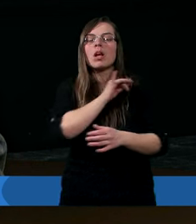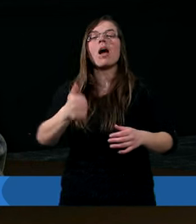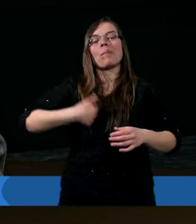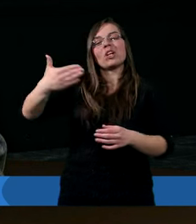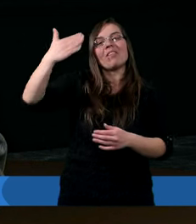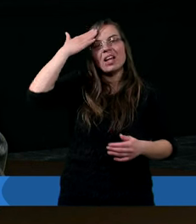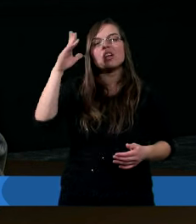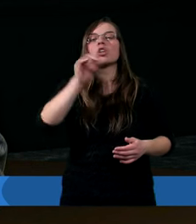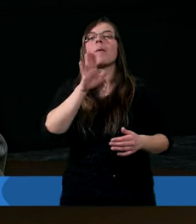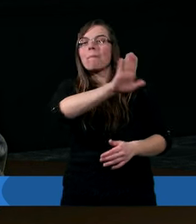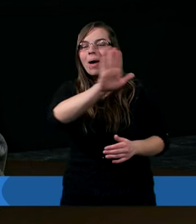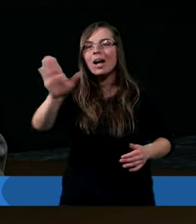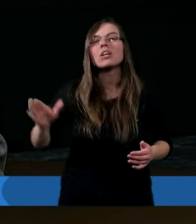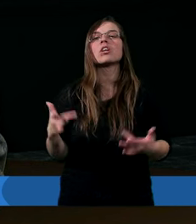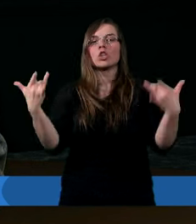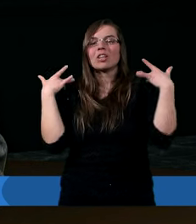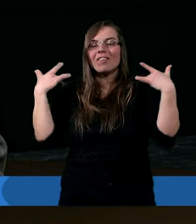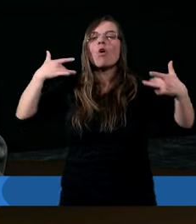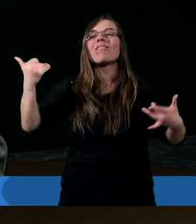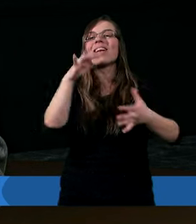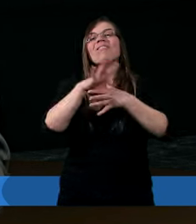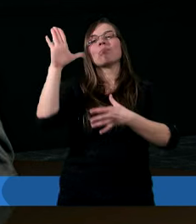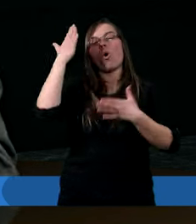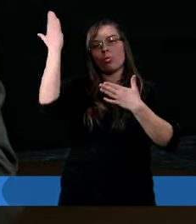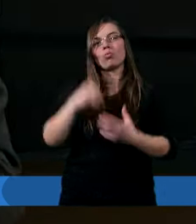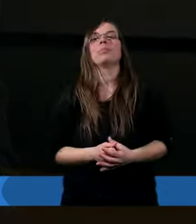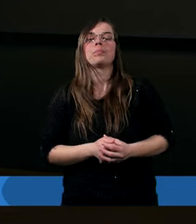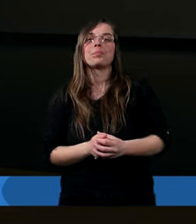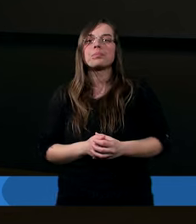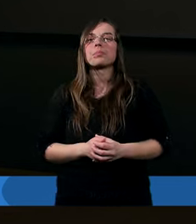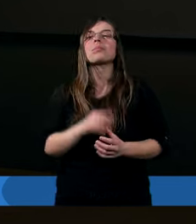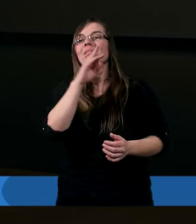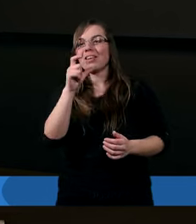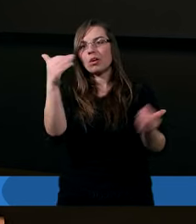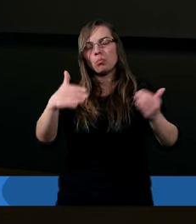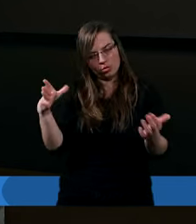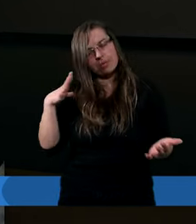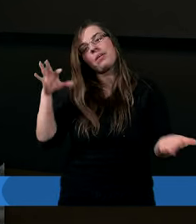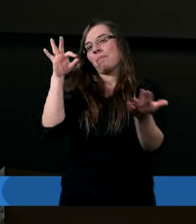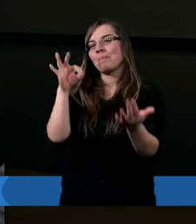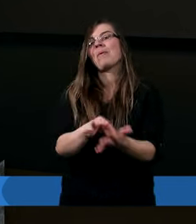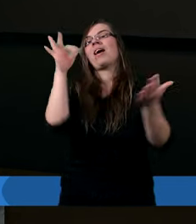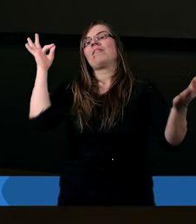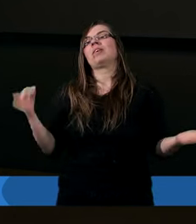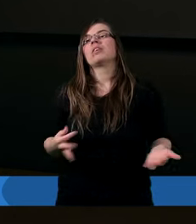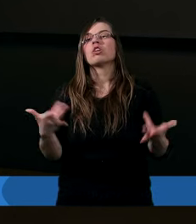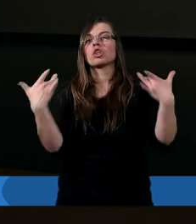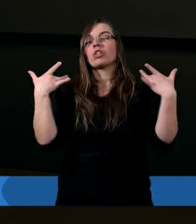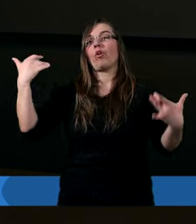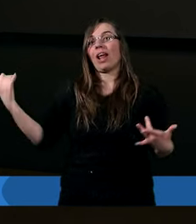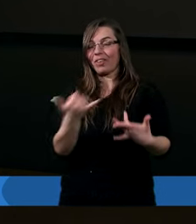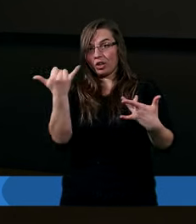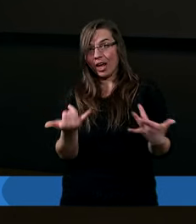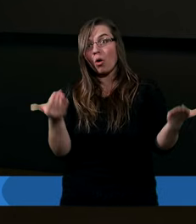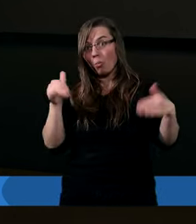abyście wiedzieli, że macie żywot wieczny. A więc możemy być pewni żywota